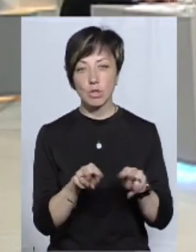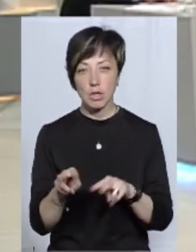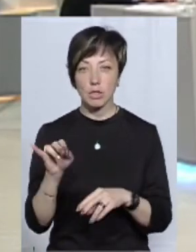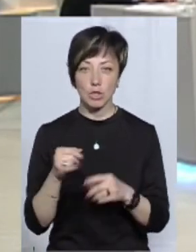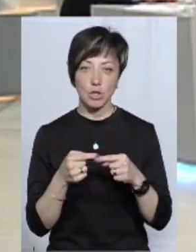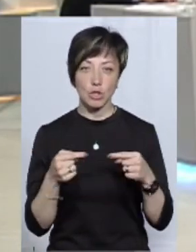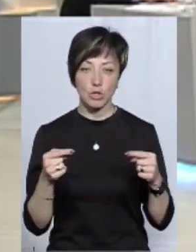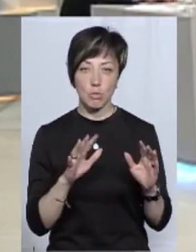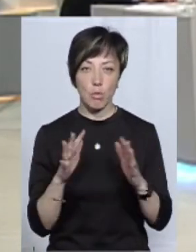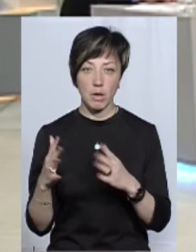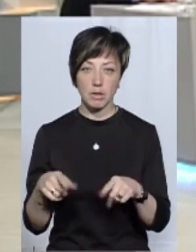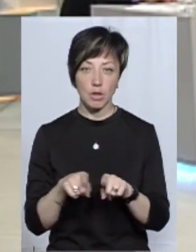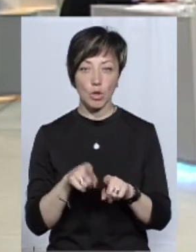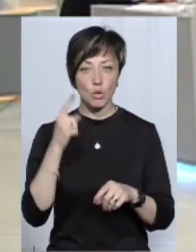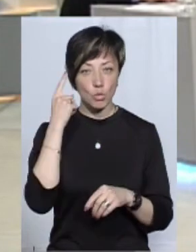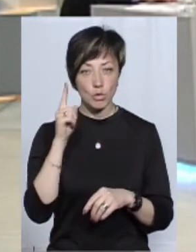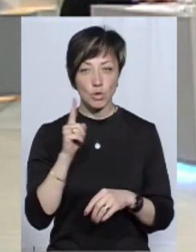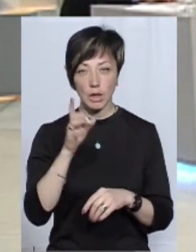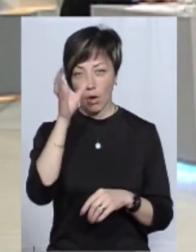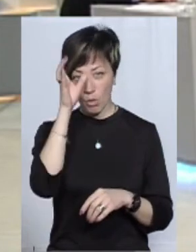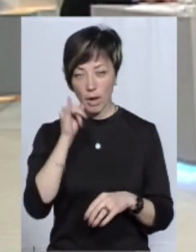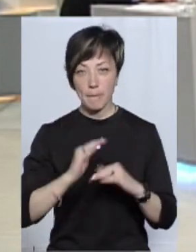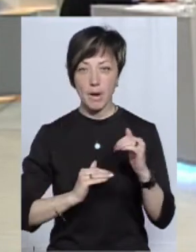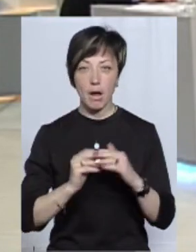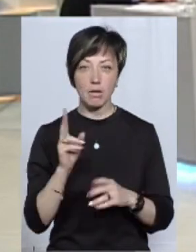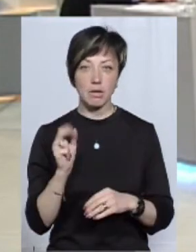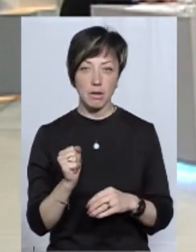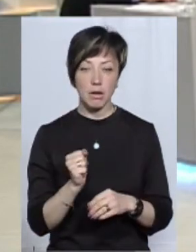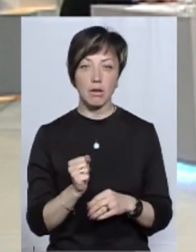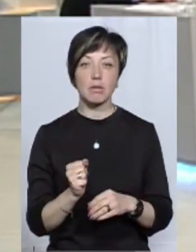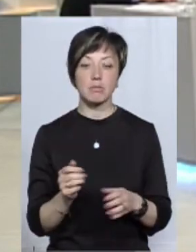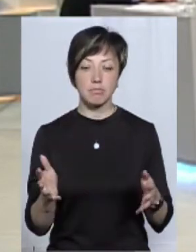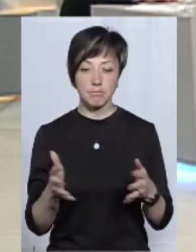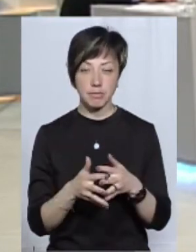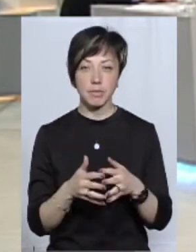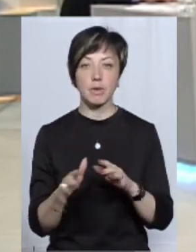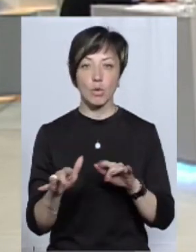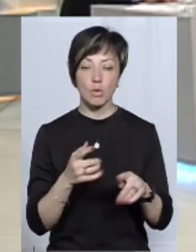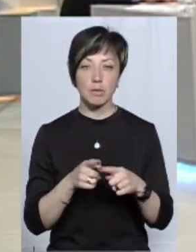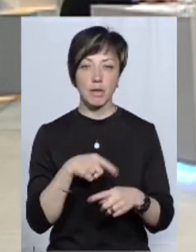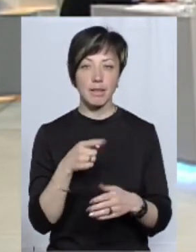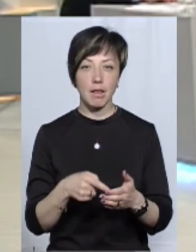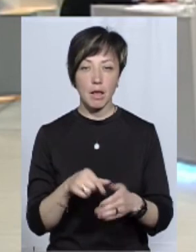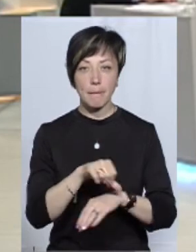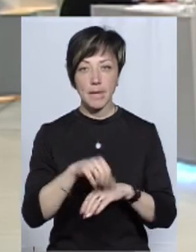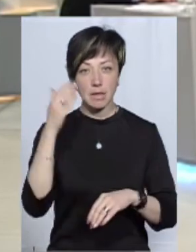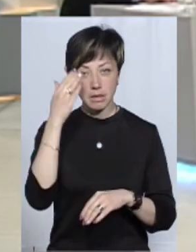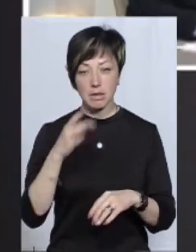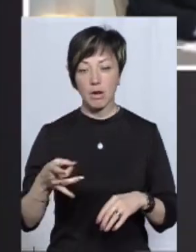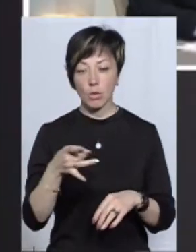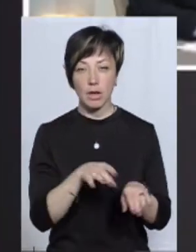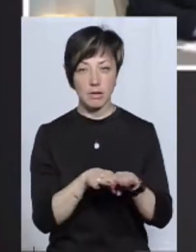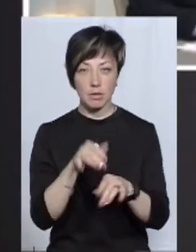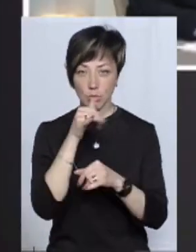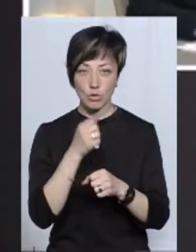і інші моменти, думаю, що і наука, і практика рухнуть це питання. Митниця сама на регіональному рівні цього